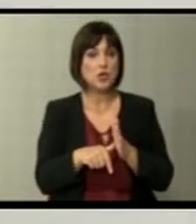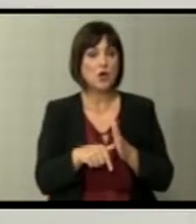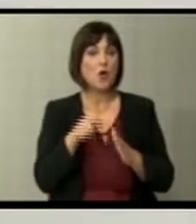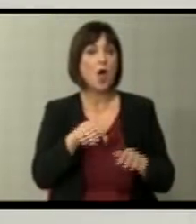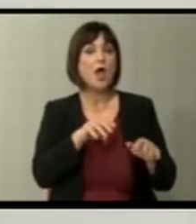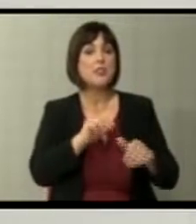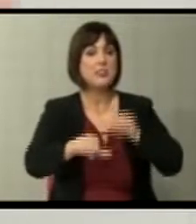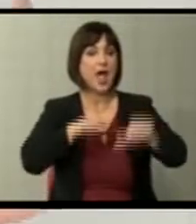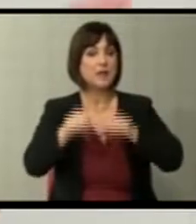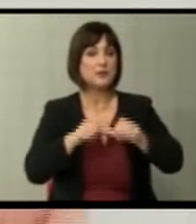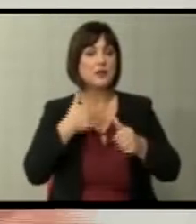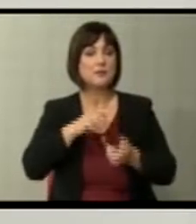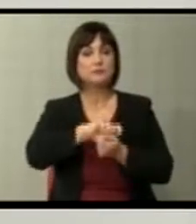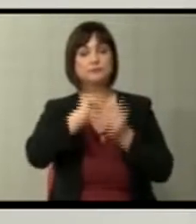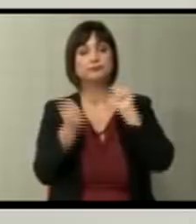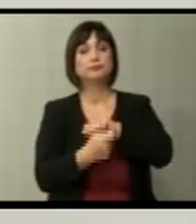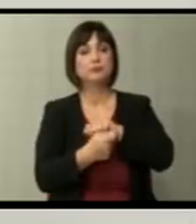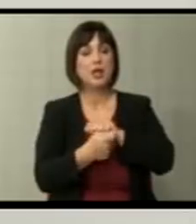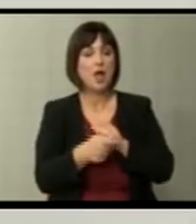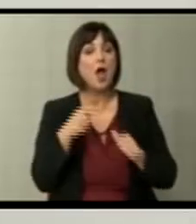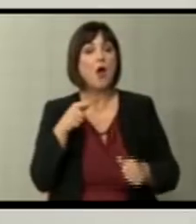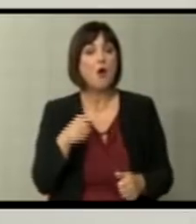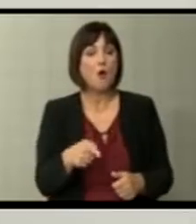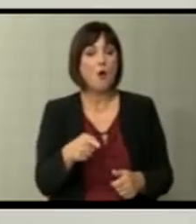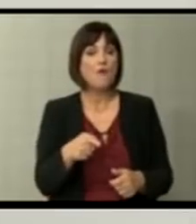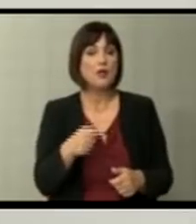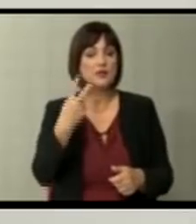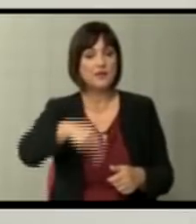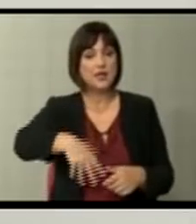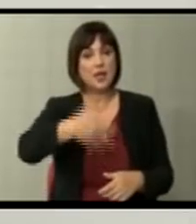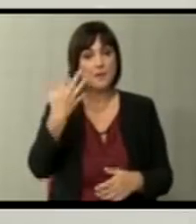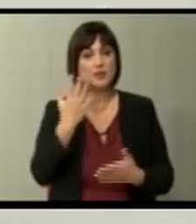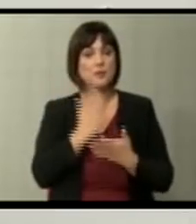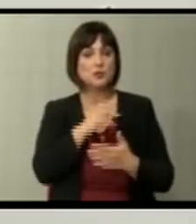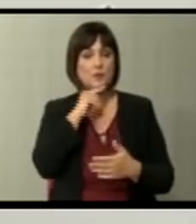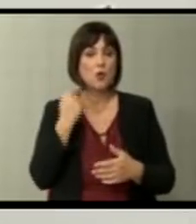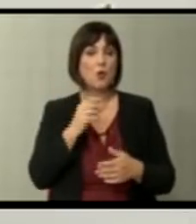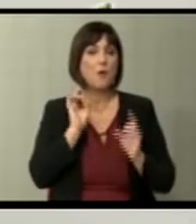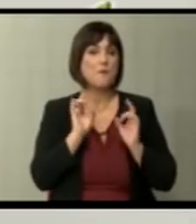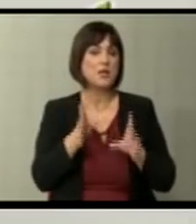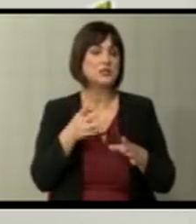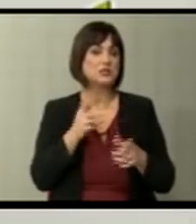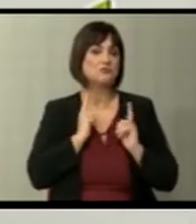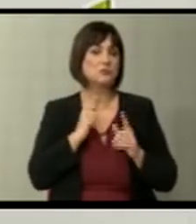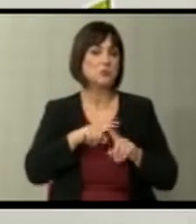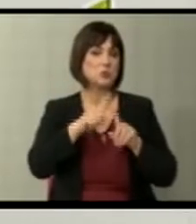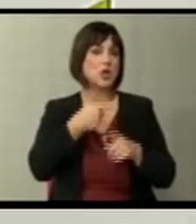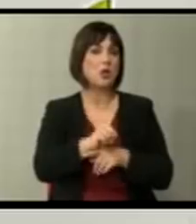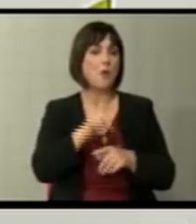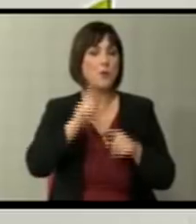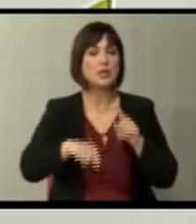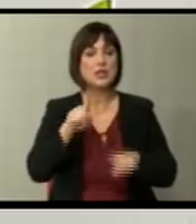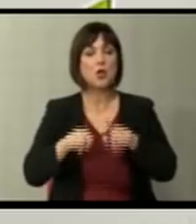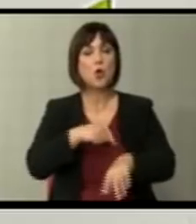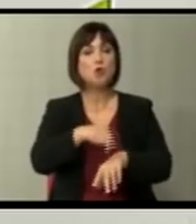надпреварот ке донесат пресвът. Патем и 2005-та беше прилично безнадежна ситуацијата и во последните